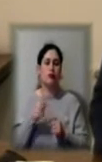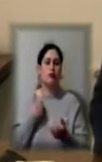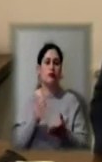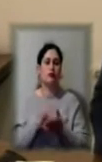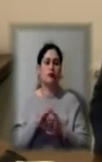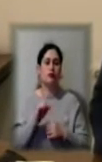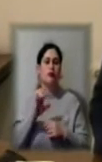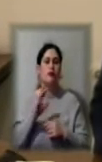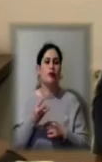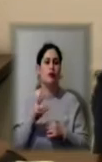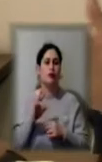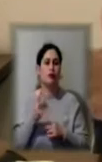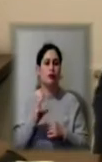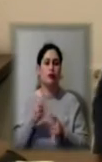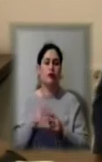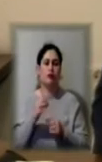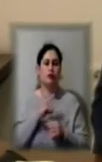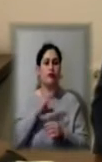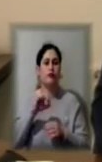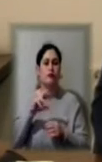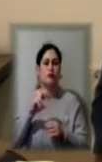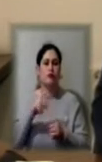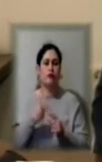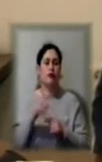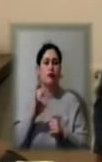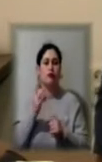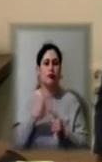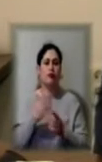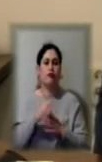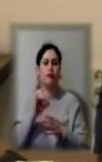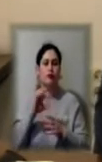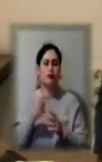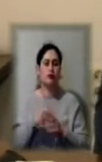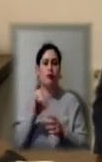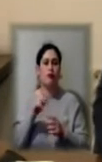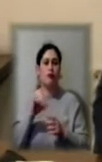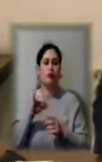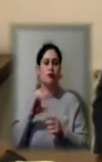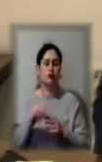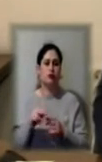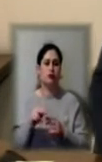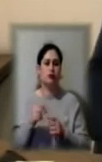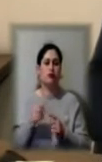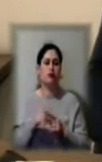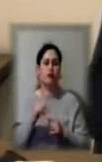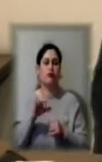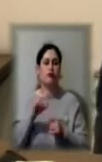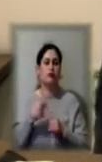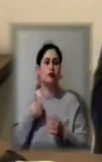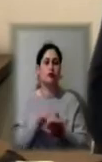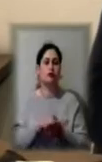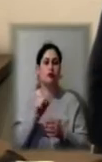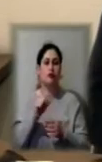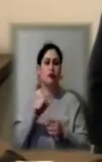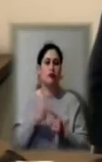під час нашого ж таки фестивалю. І в Миколаєві є фестиваль «Гомолюдинс». І на цьому фестивалі ми познайомилися з Кахою. Він виявився